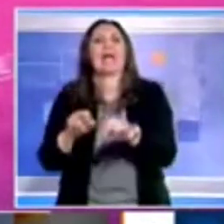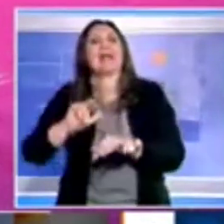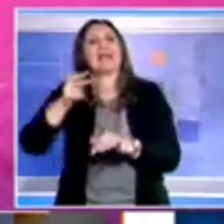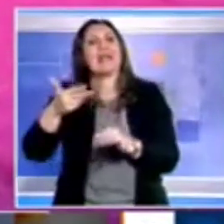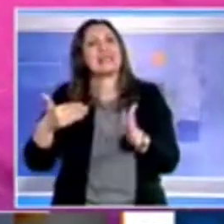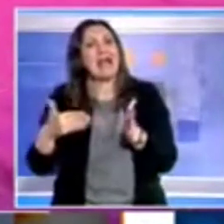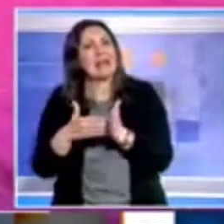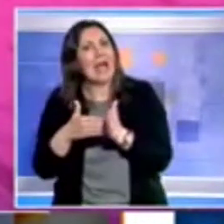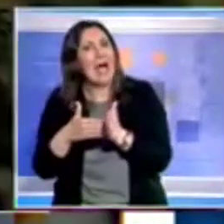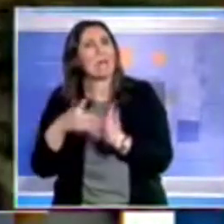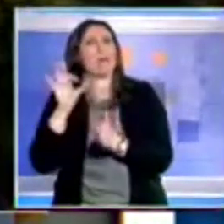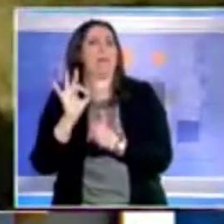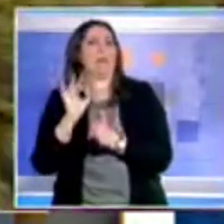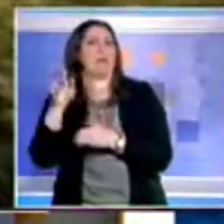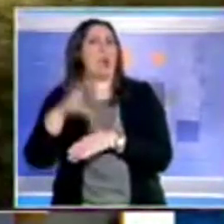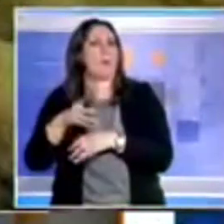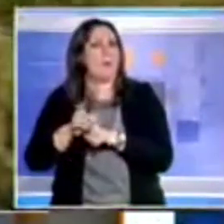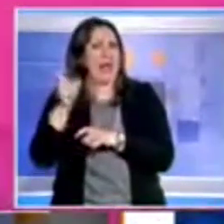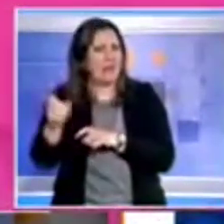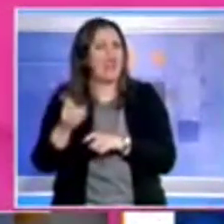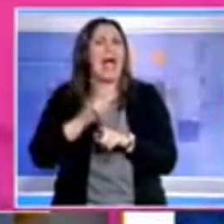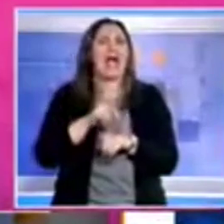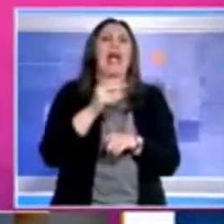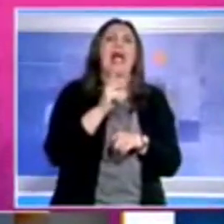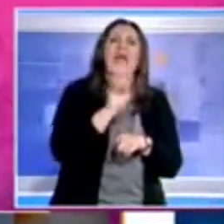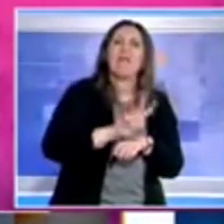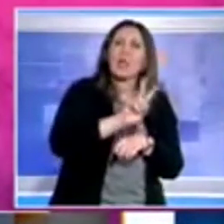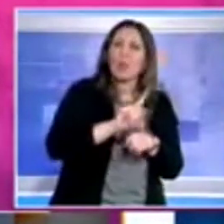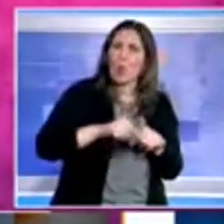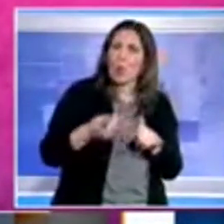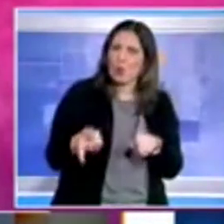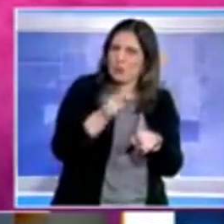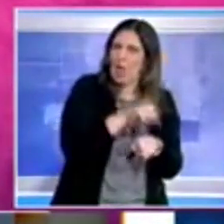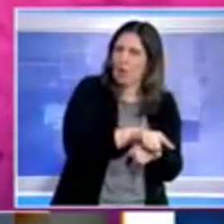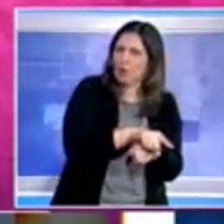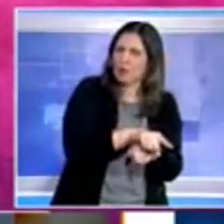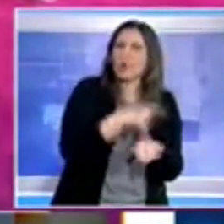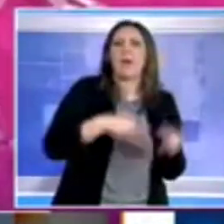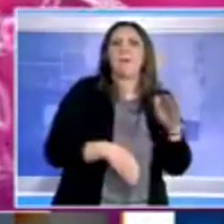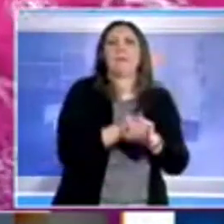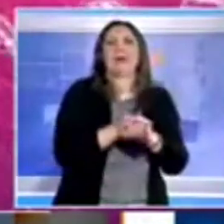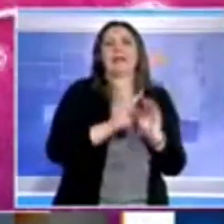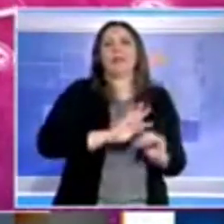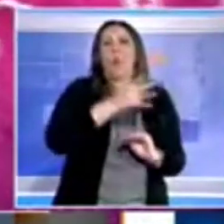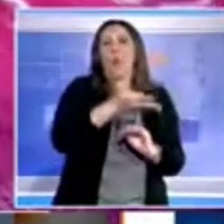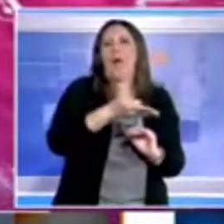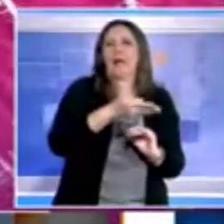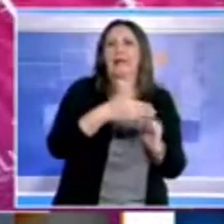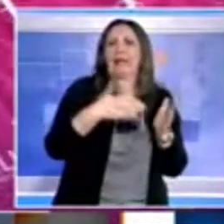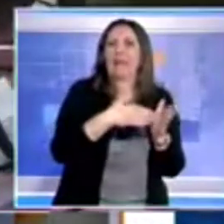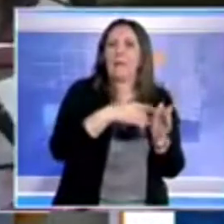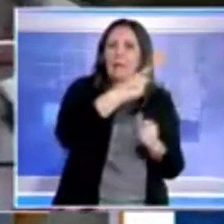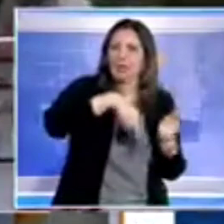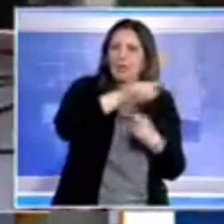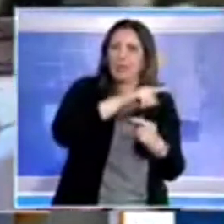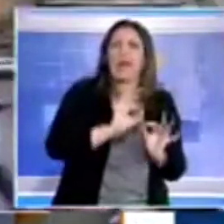tappa, che parte da Vasto l'8 maggio, e Venosa, dove il giorno successivo sarà ospitata la partenza del quarto capitolo del Giro, con epilogo